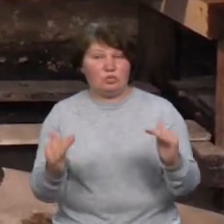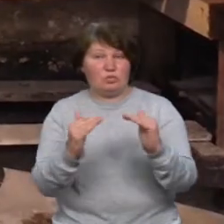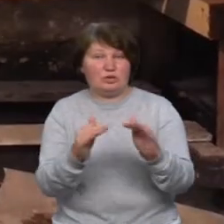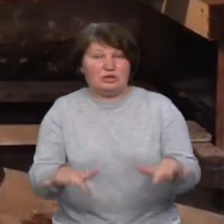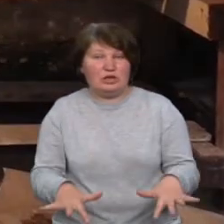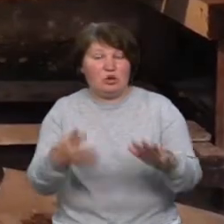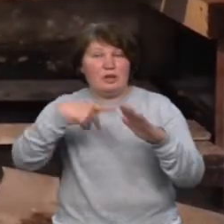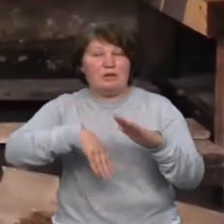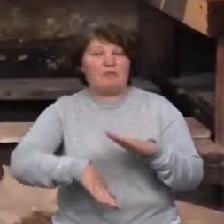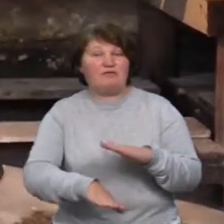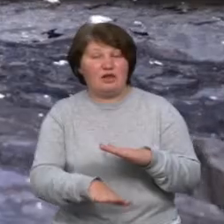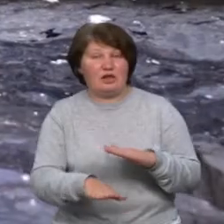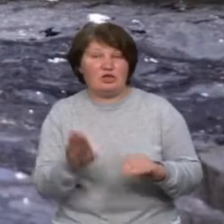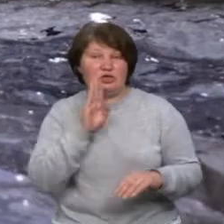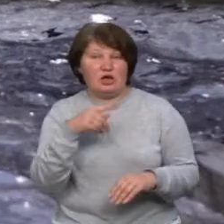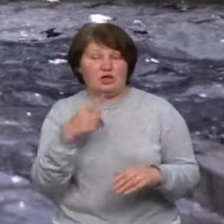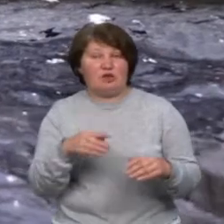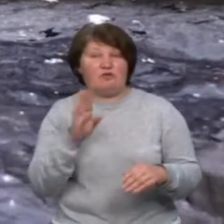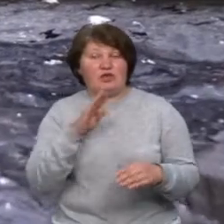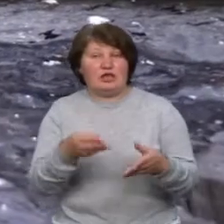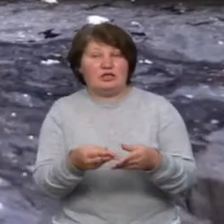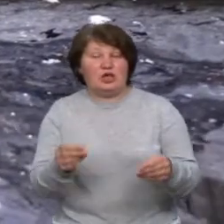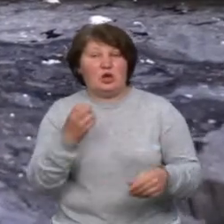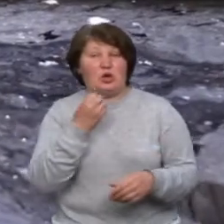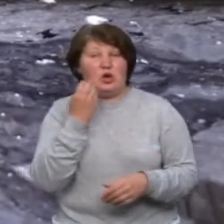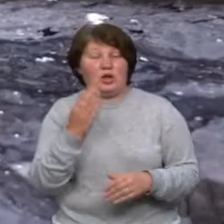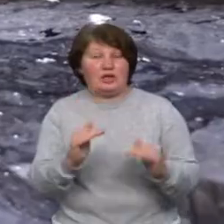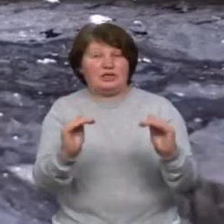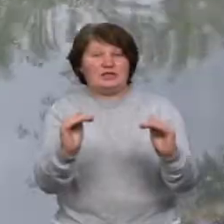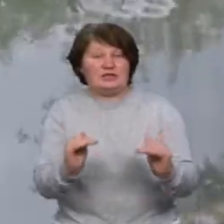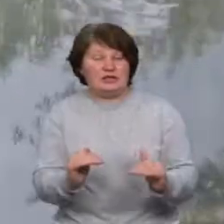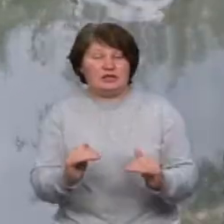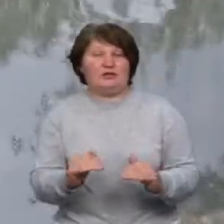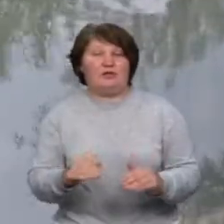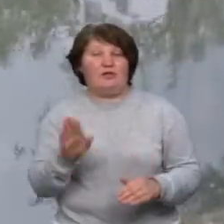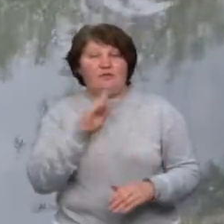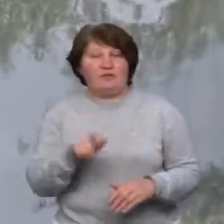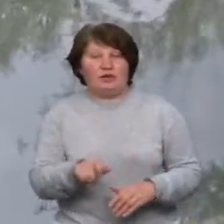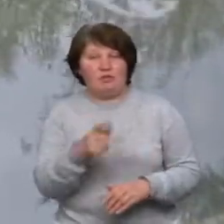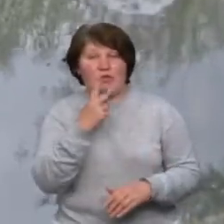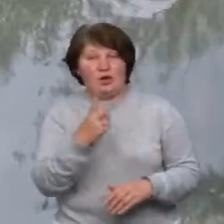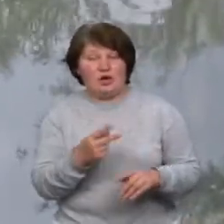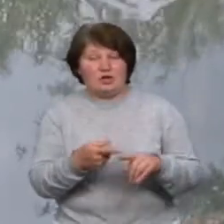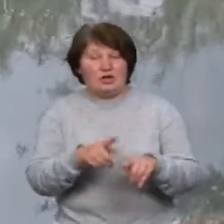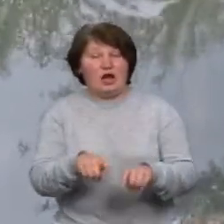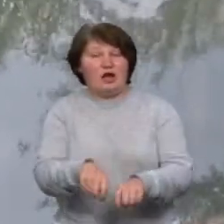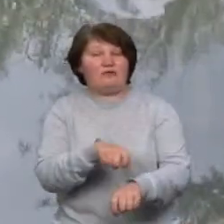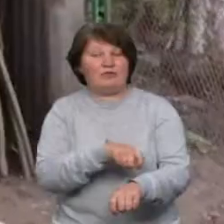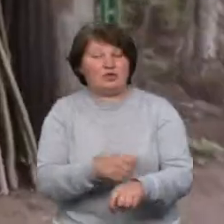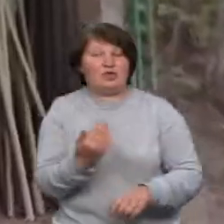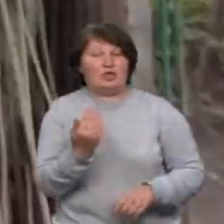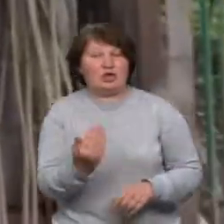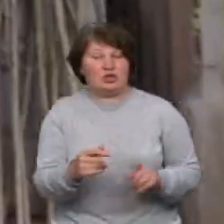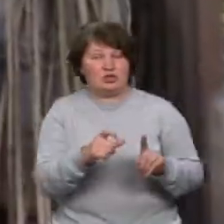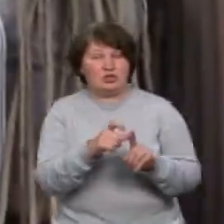підвал. Жінка каже, вода зникне, коли спаде рівень води у млинівці. І показує верхівку кілка, яким його вимірюють. За її словами, сьогодні